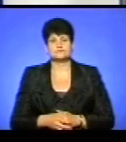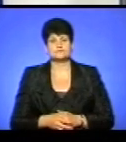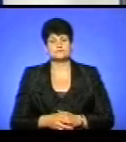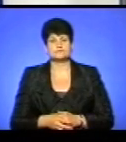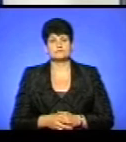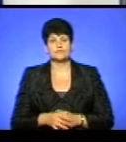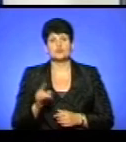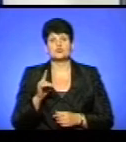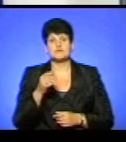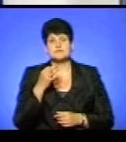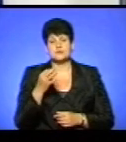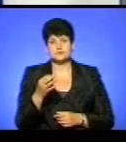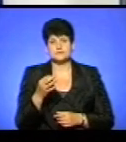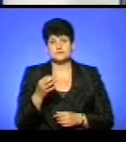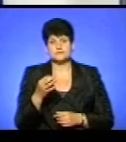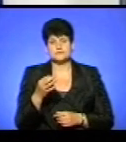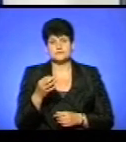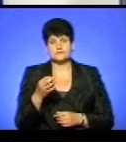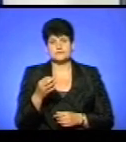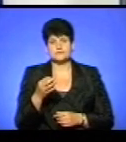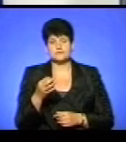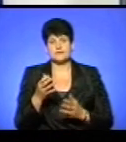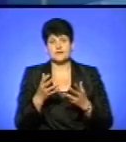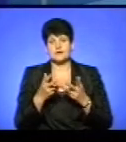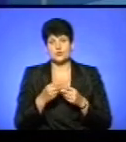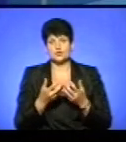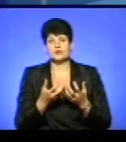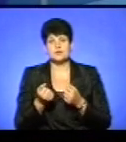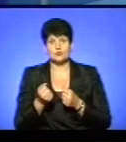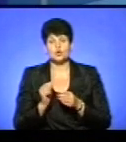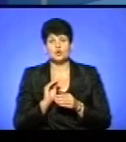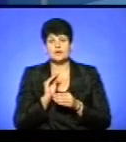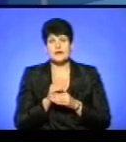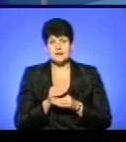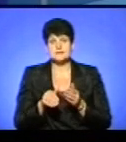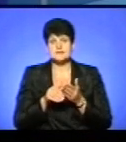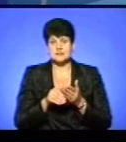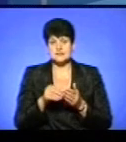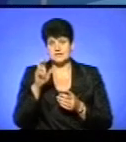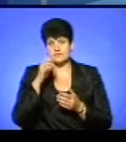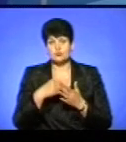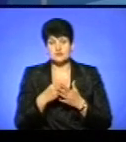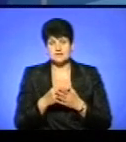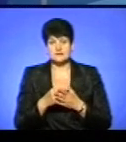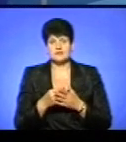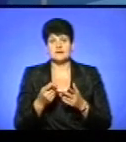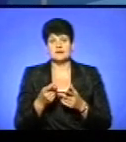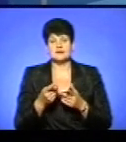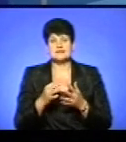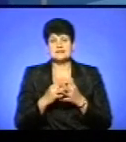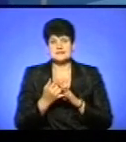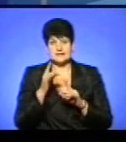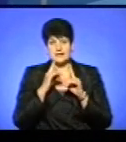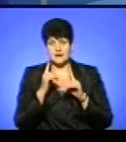Ну що я вам скажу. На рахунок отримують дотації з державного бюджету, звичайно, сільські ради ніяких дотацій на